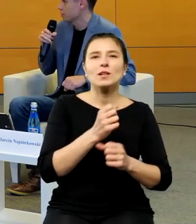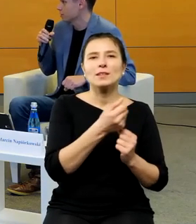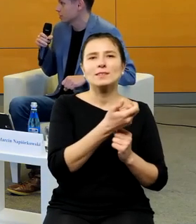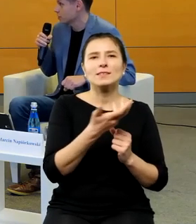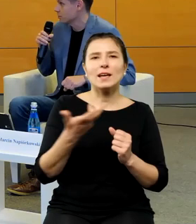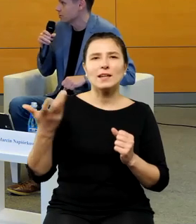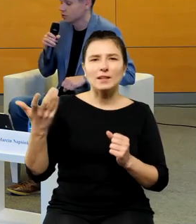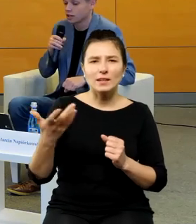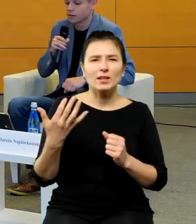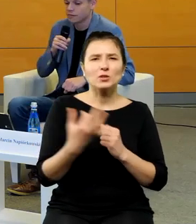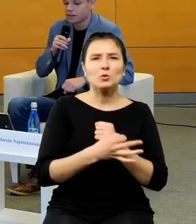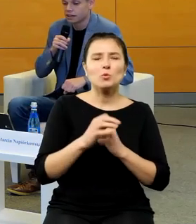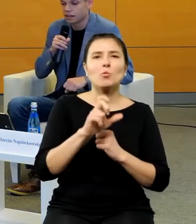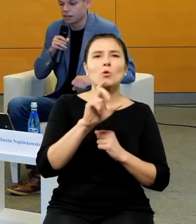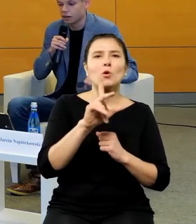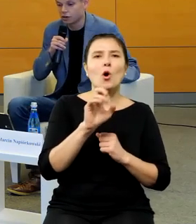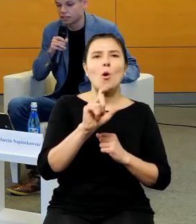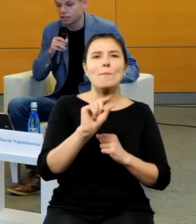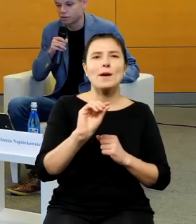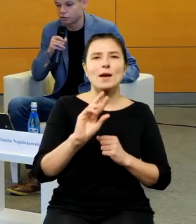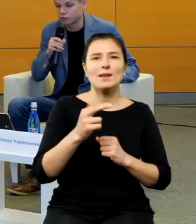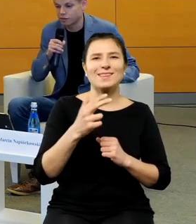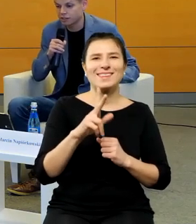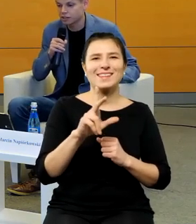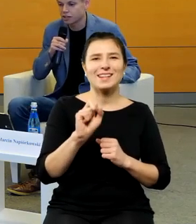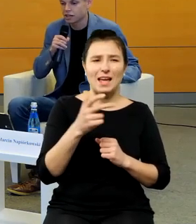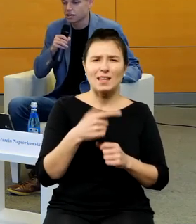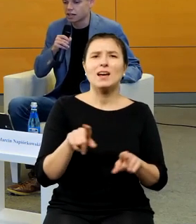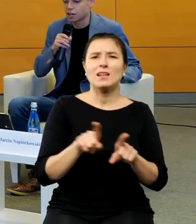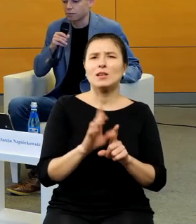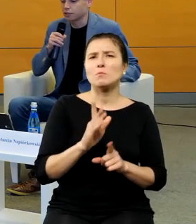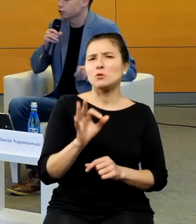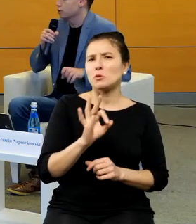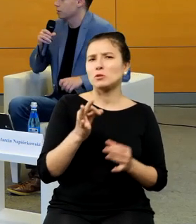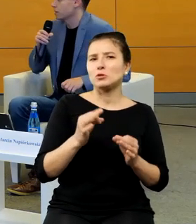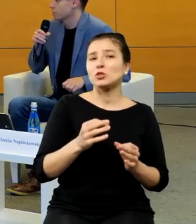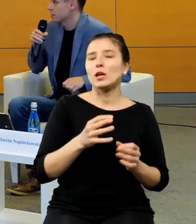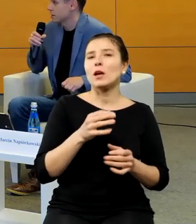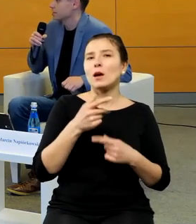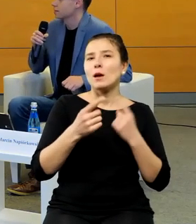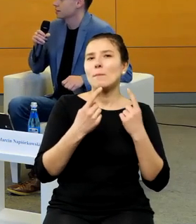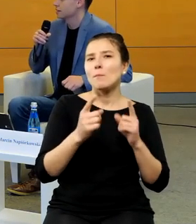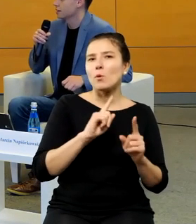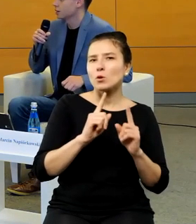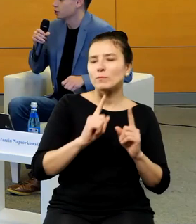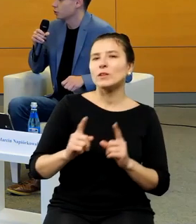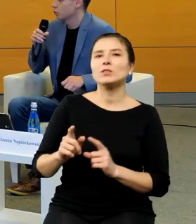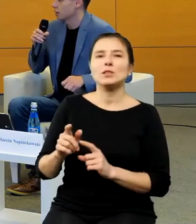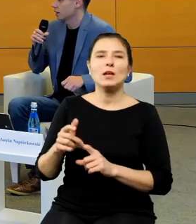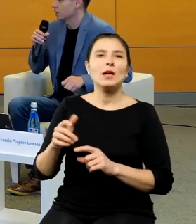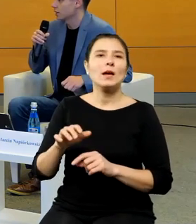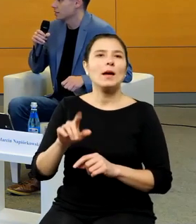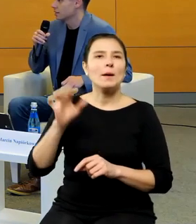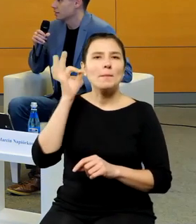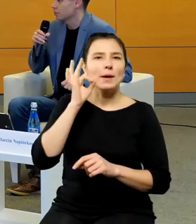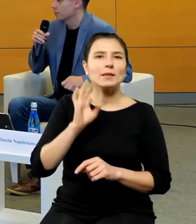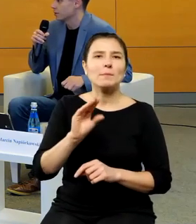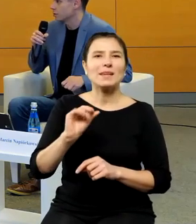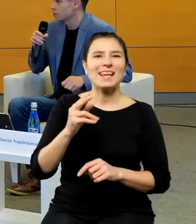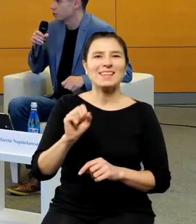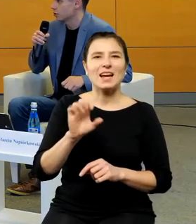której mam nadzieję też będzie dzisiaj okazja porozmawiać. Pani doktor Barbara Bienias, która jest